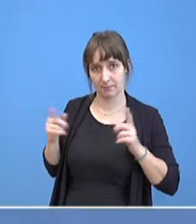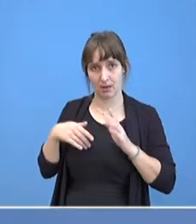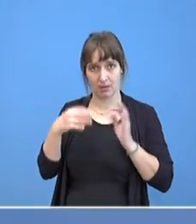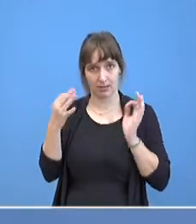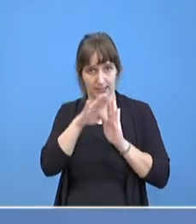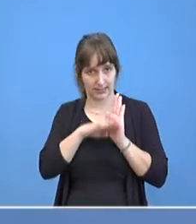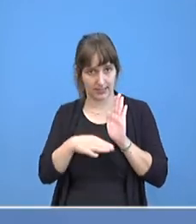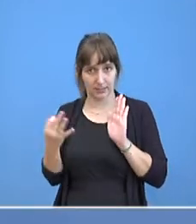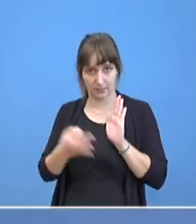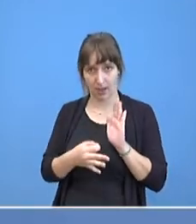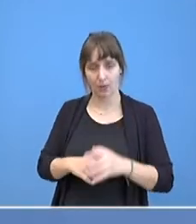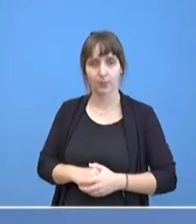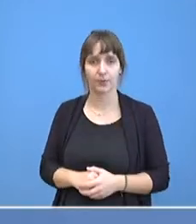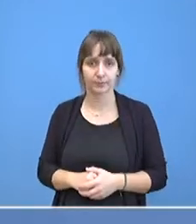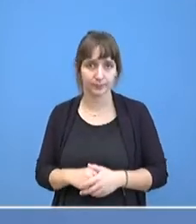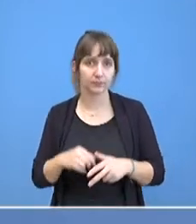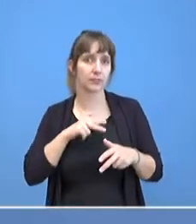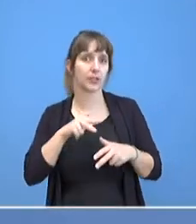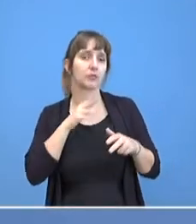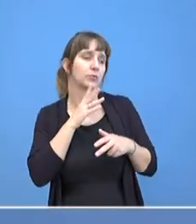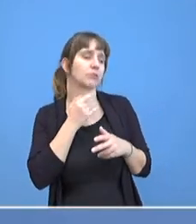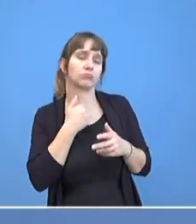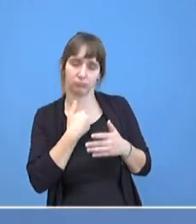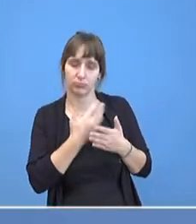Ich habe mich hier auch für die Kanzlerin geäußert.